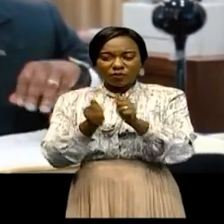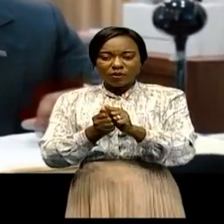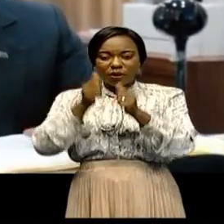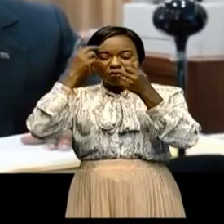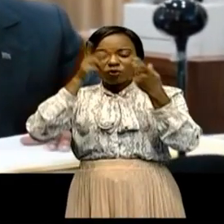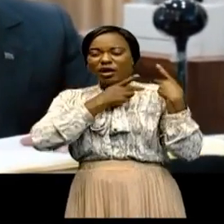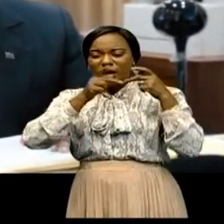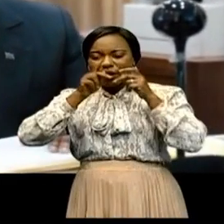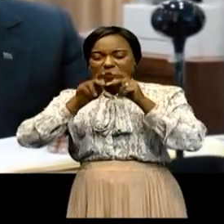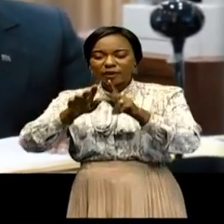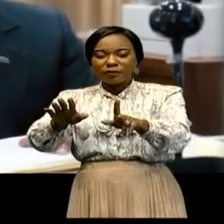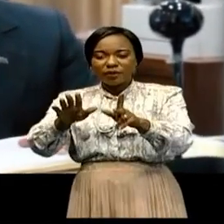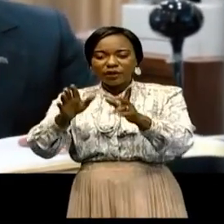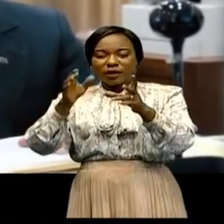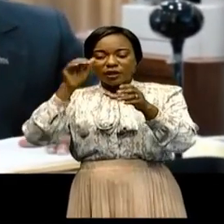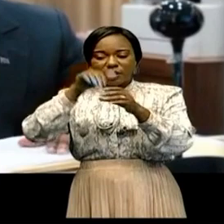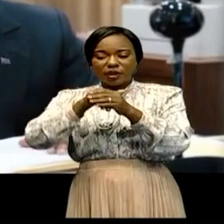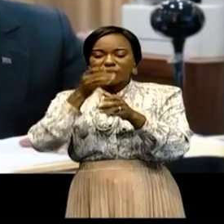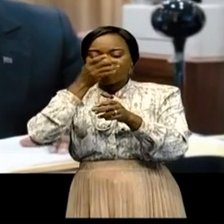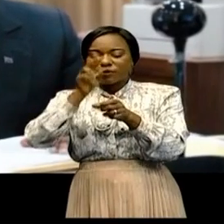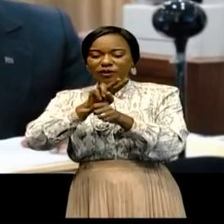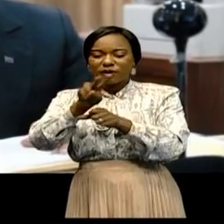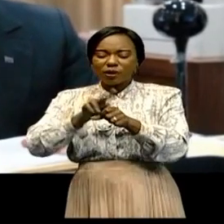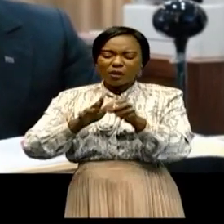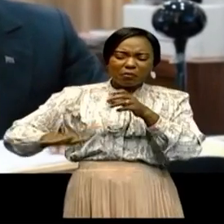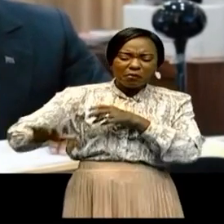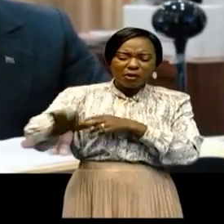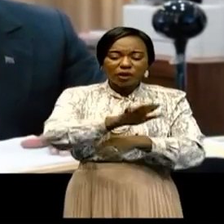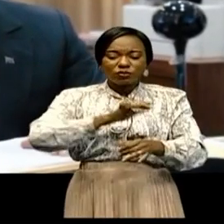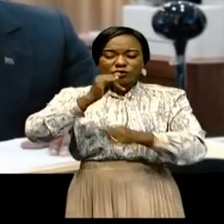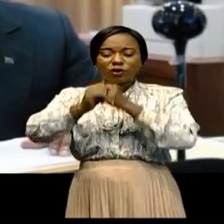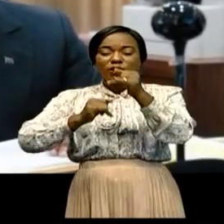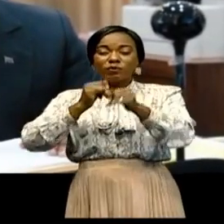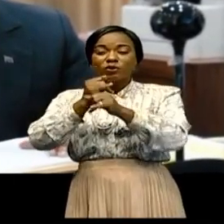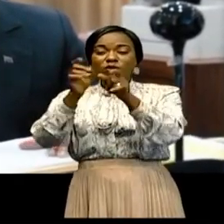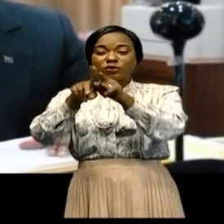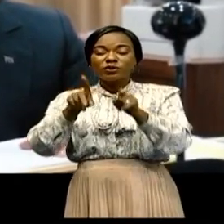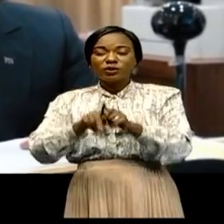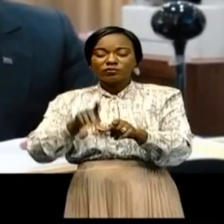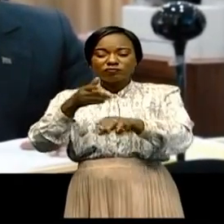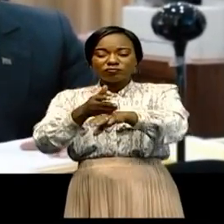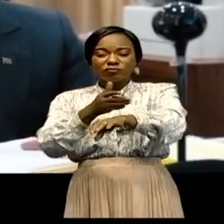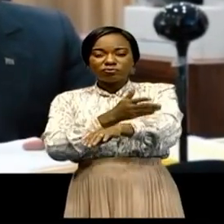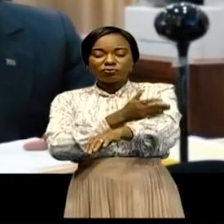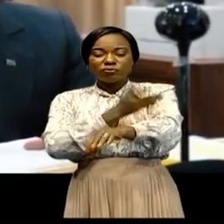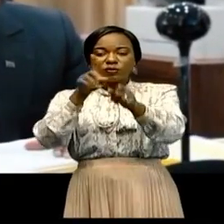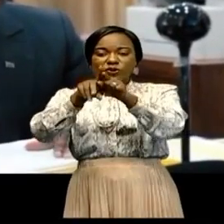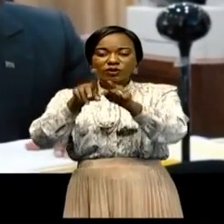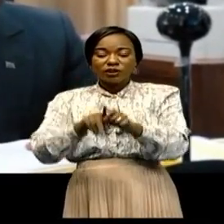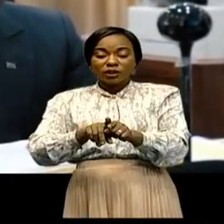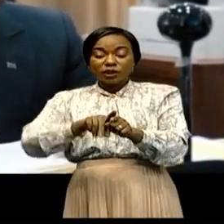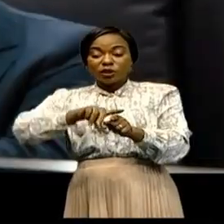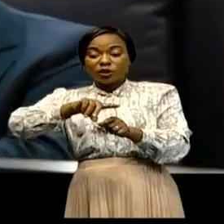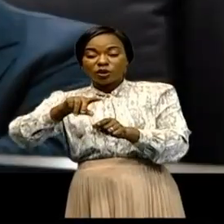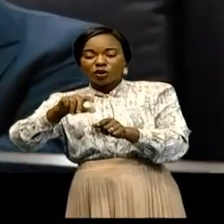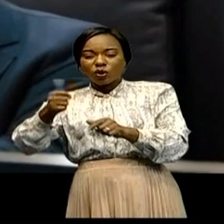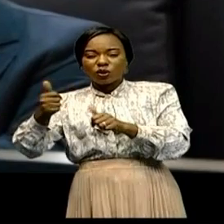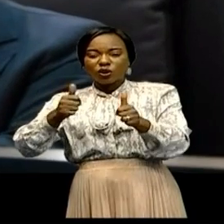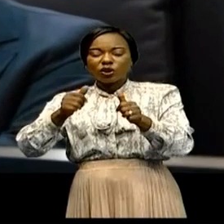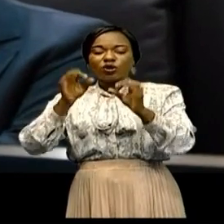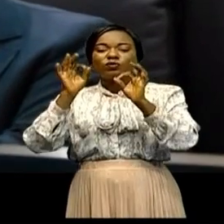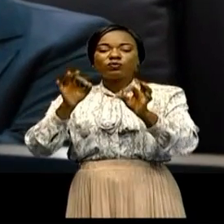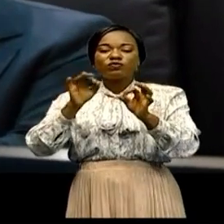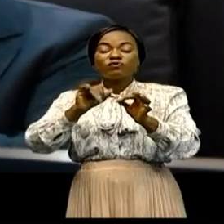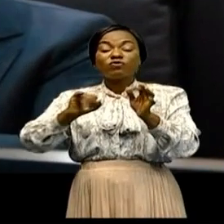pandémie à COVID-19 dans le monde entier, faisant ressortir une augmentation exponentielle de nouveaux cas positifs dans certains